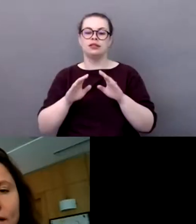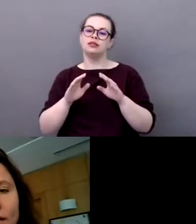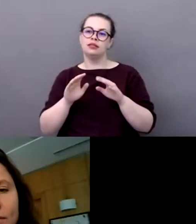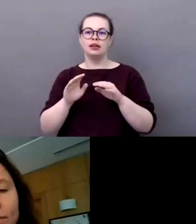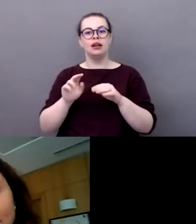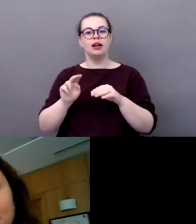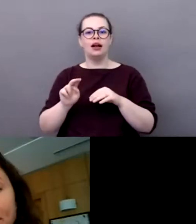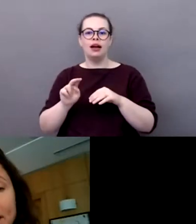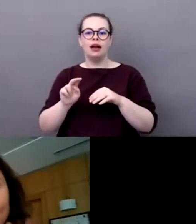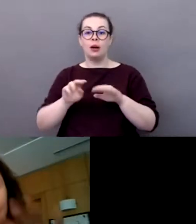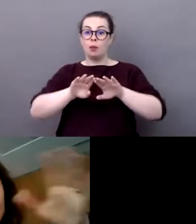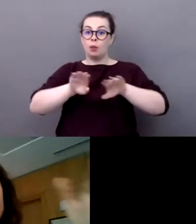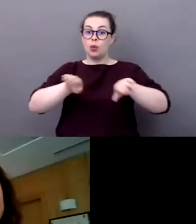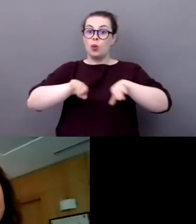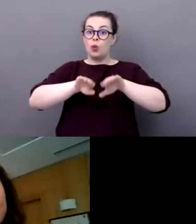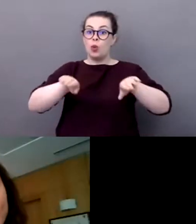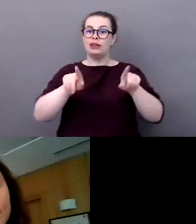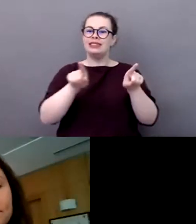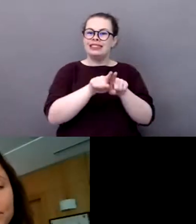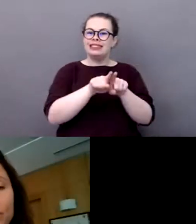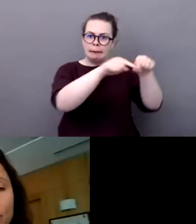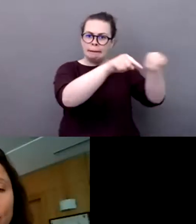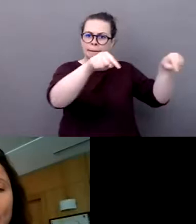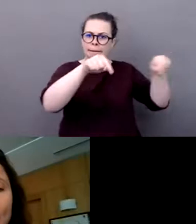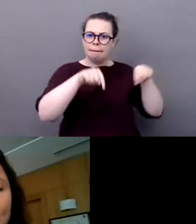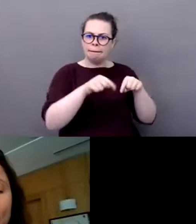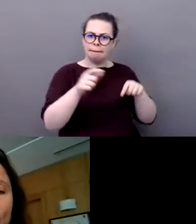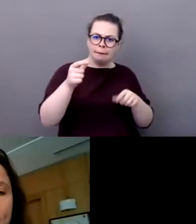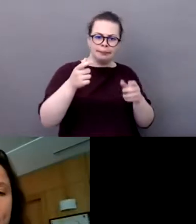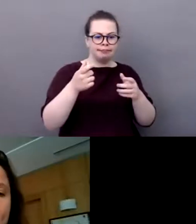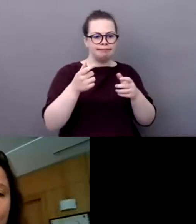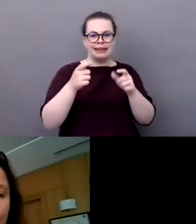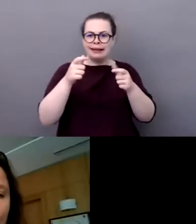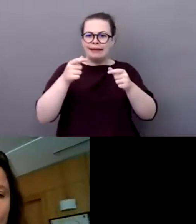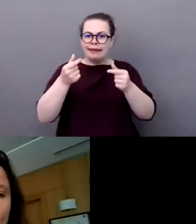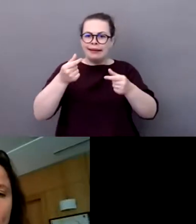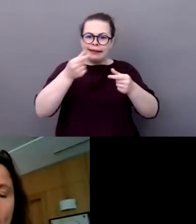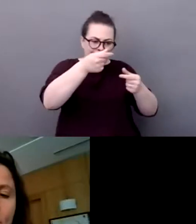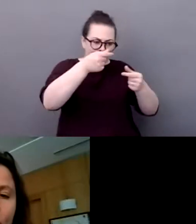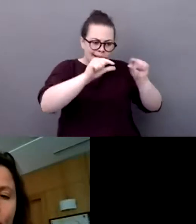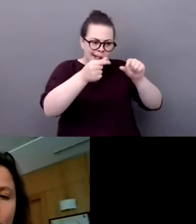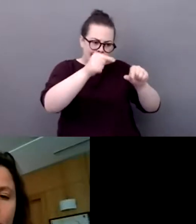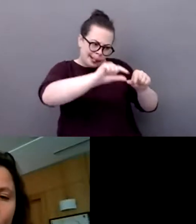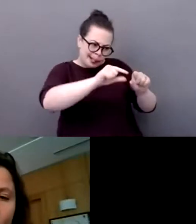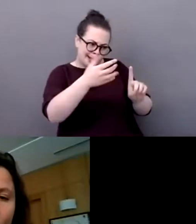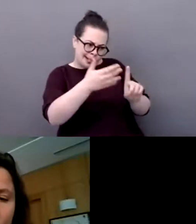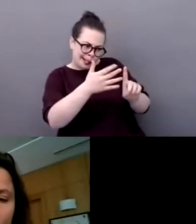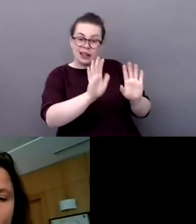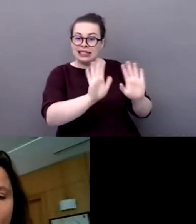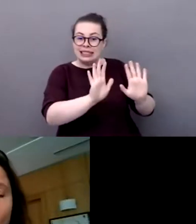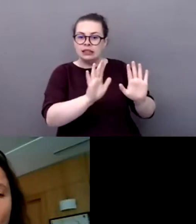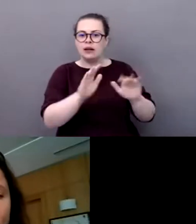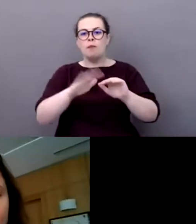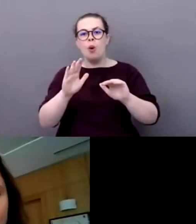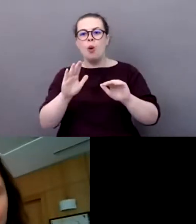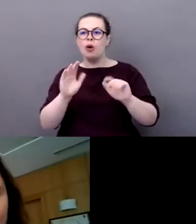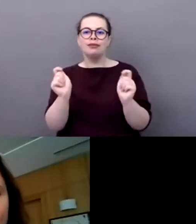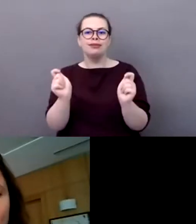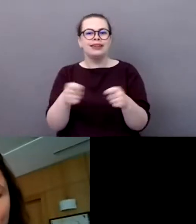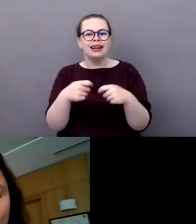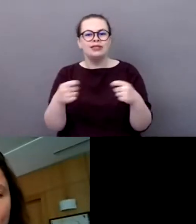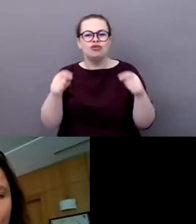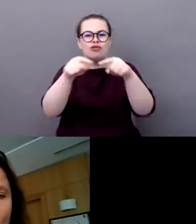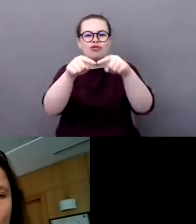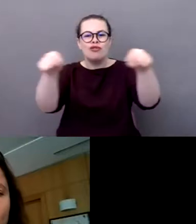pas de la même manière que lorsque c'est couvert. Donc, ce sont aussi des équipements nautiques qu'on a cherché à encourager et